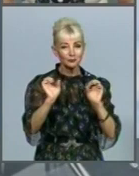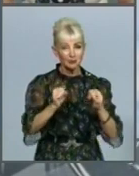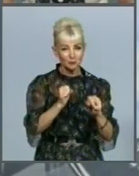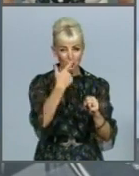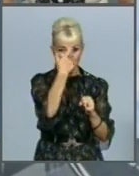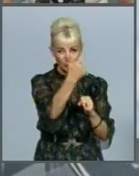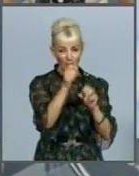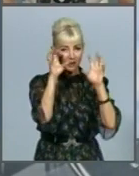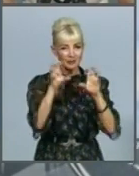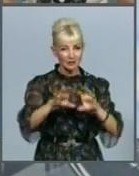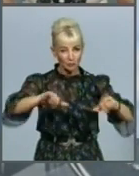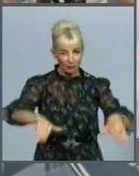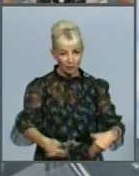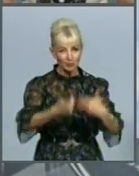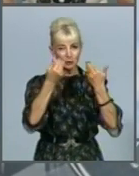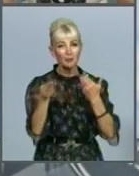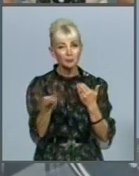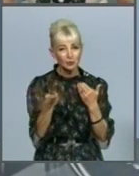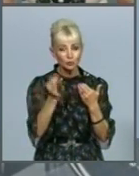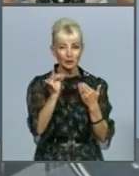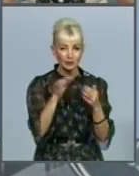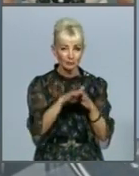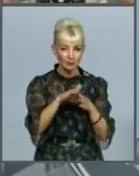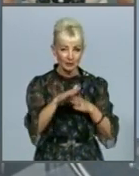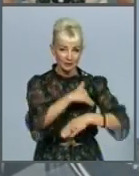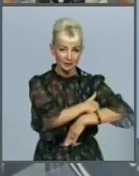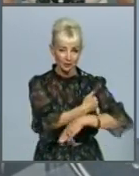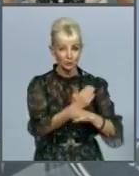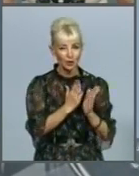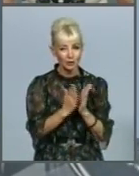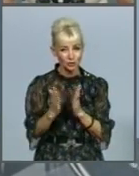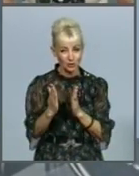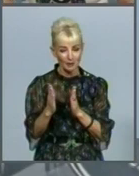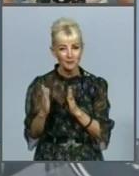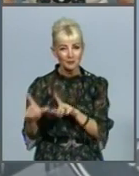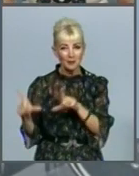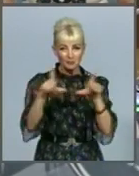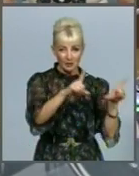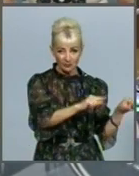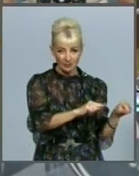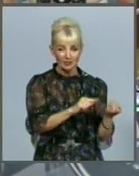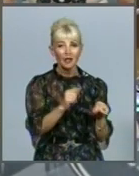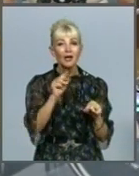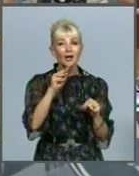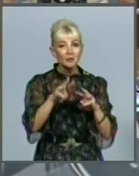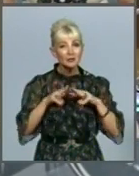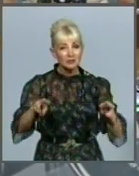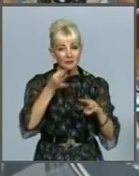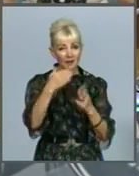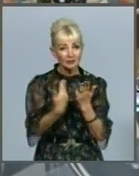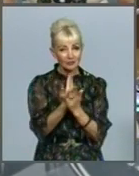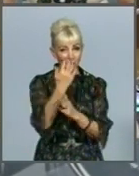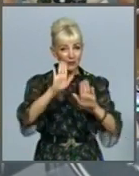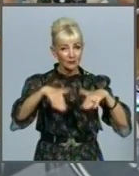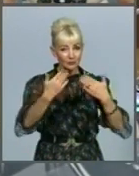незаконний водобуток піску та контролювати дотримання температурного режиму перевізниками. Міністерські зазначають, такі нововведення